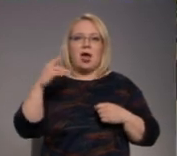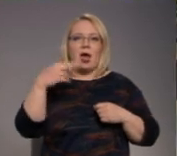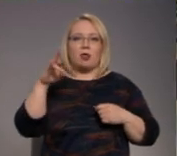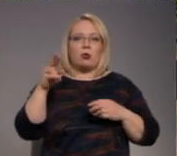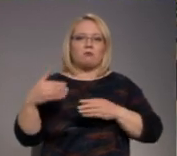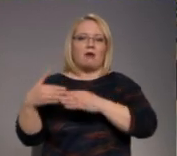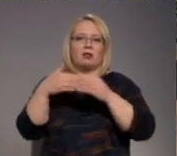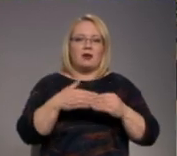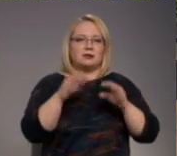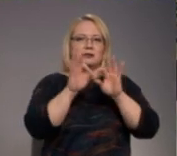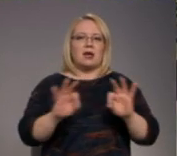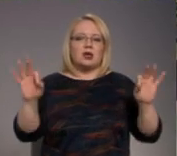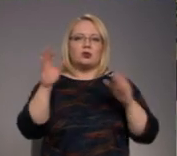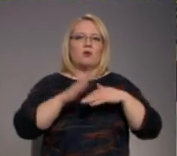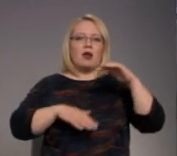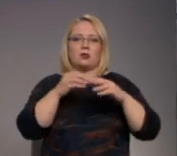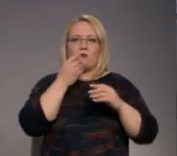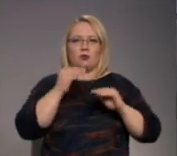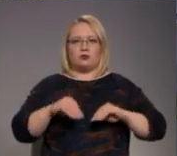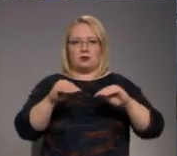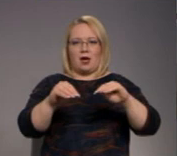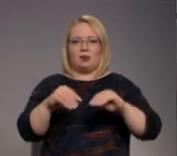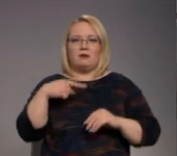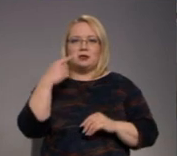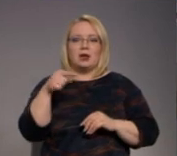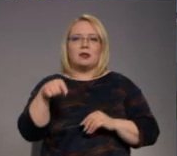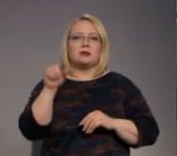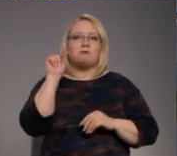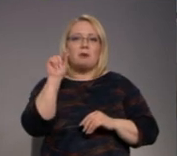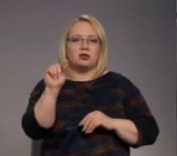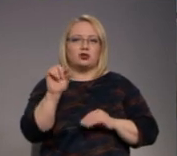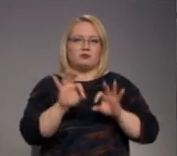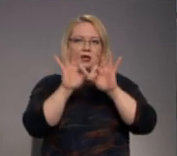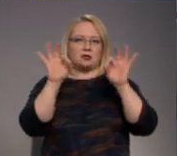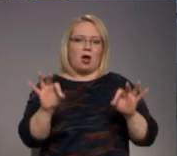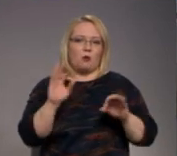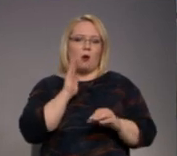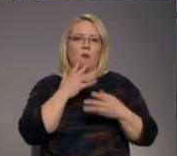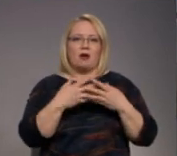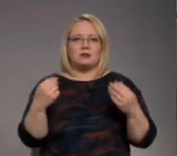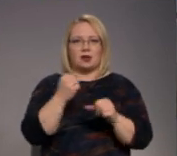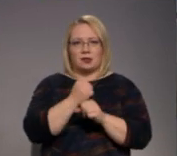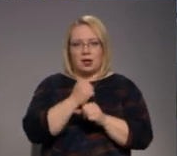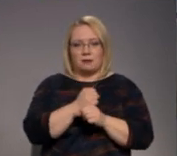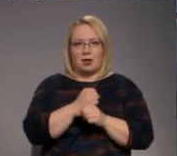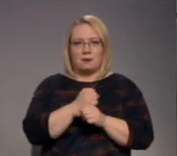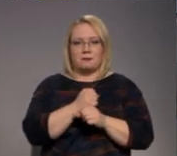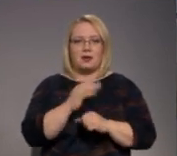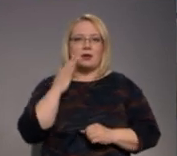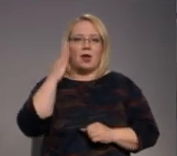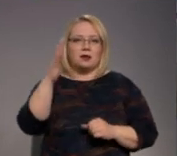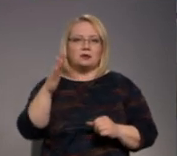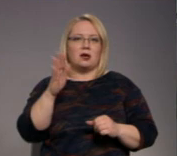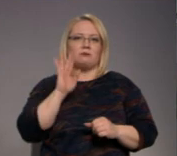škaistu un kvalitatīvu puķu stādi. Tāds mazumiņš iesākumam lielajām pavasara darbiem, kā teikt, ceru uz